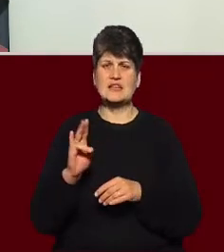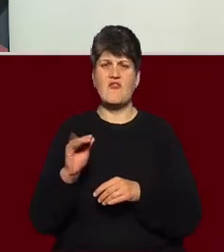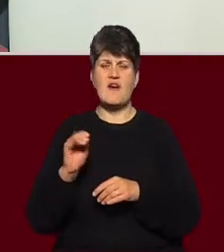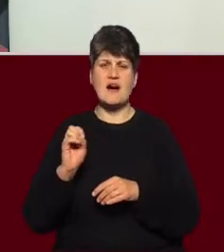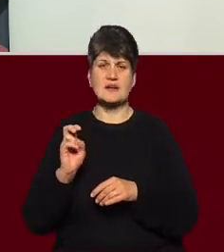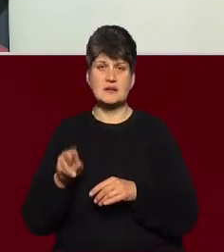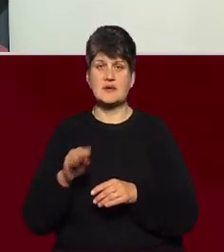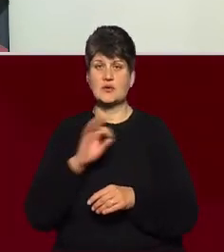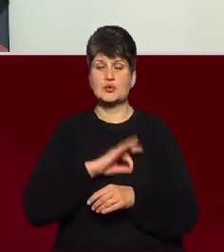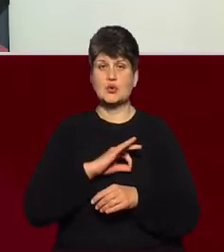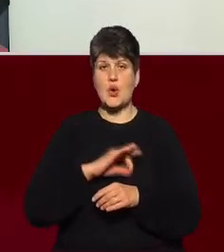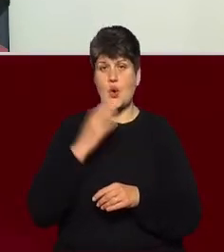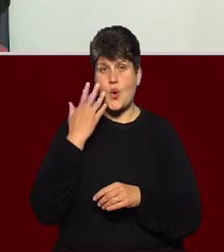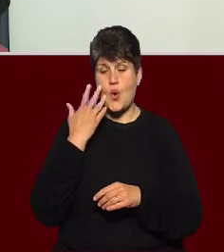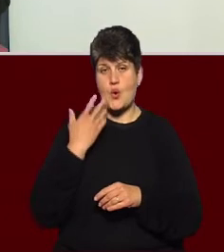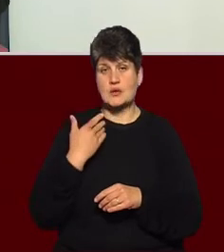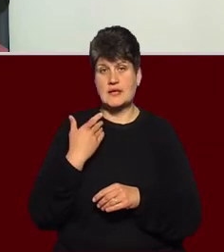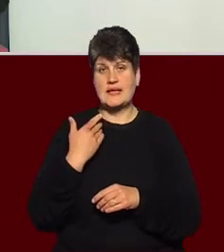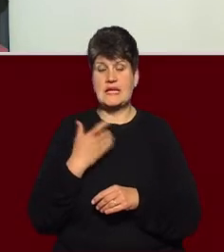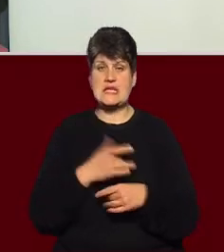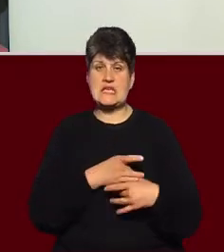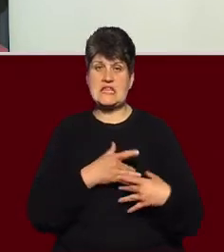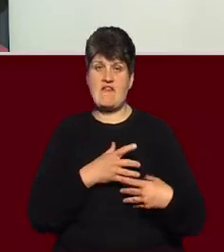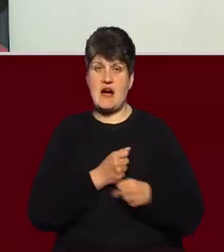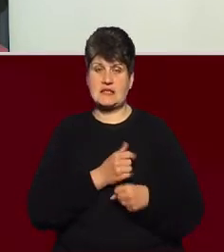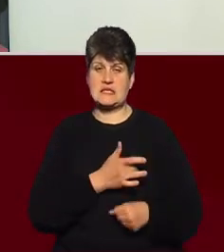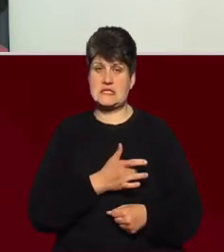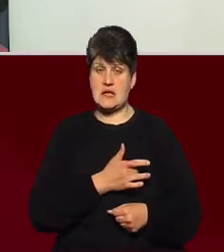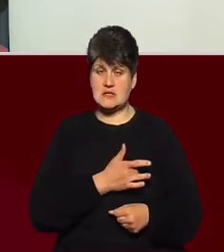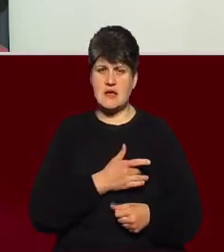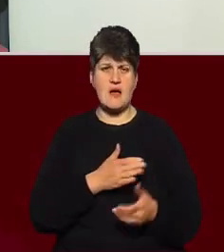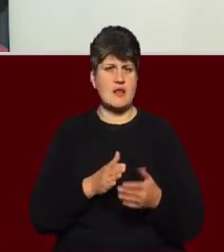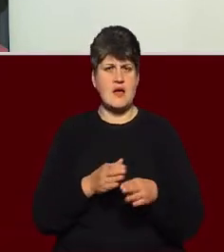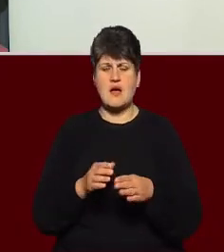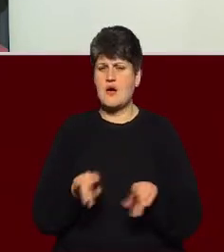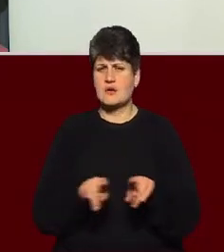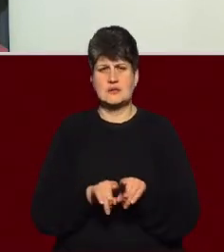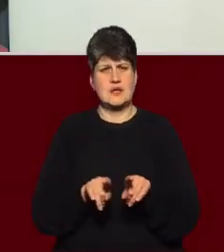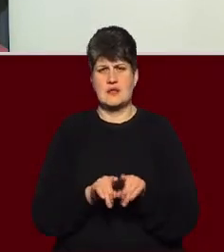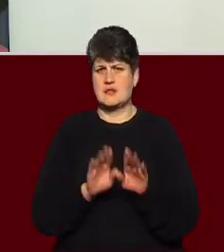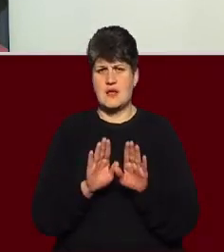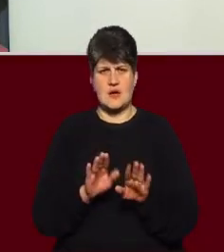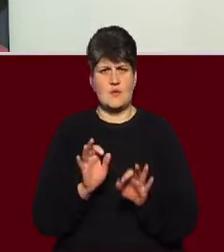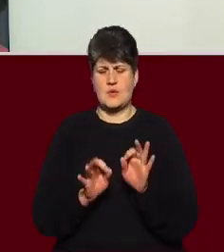при інфаркті серця. Хоча абсолютно одинакова природа і одинакова